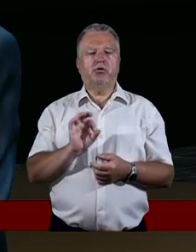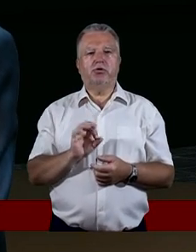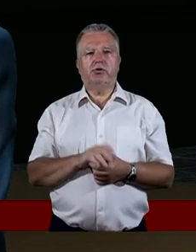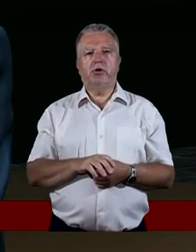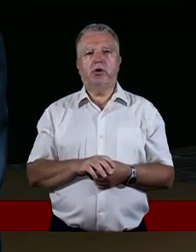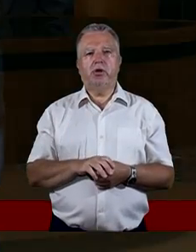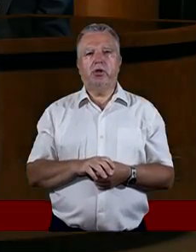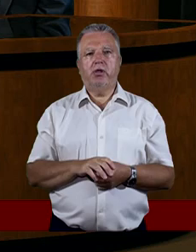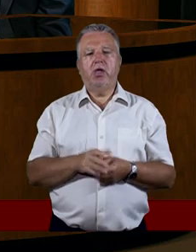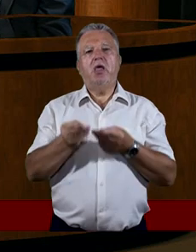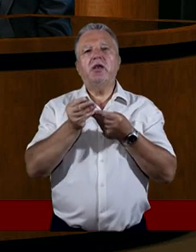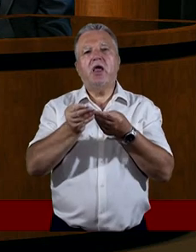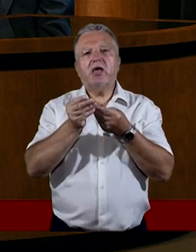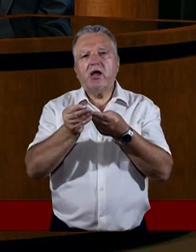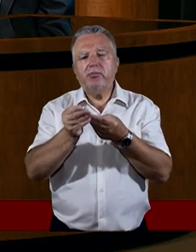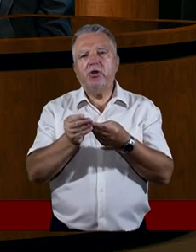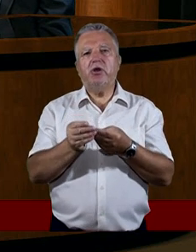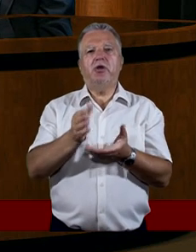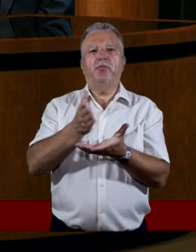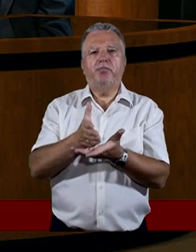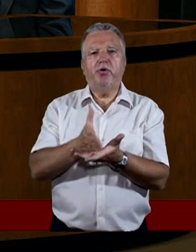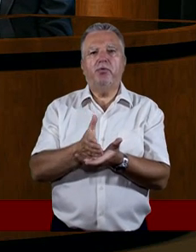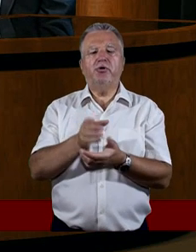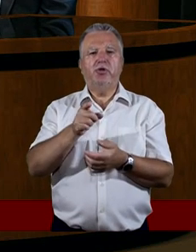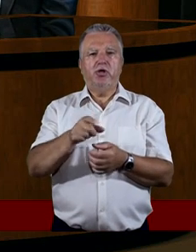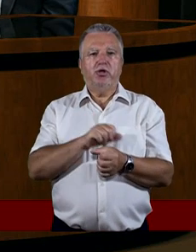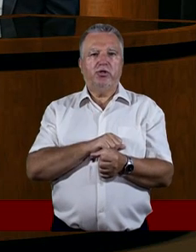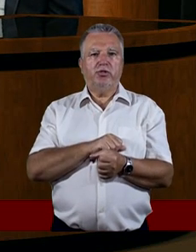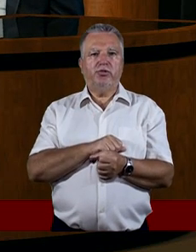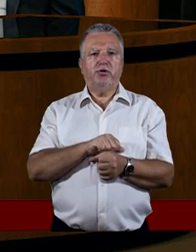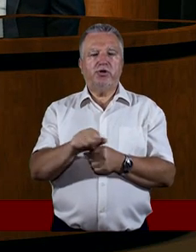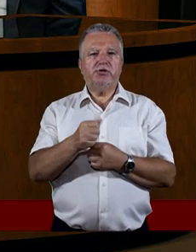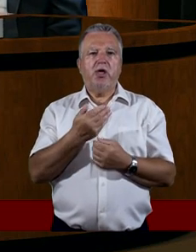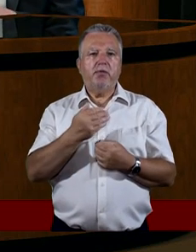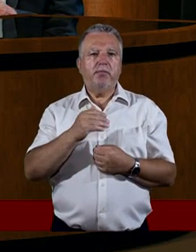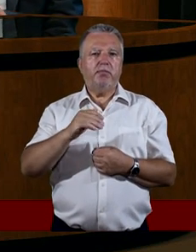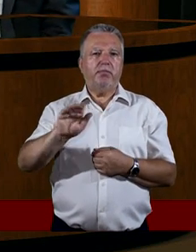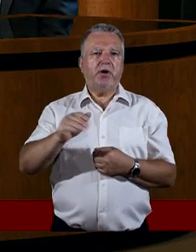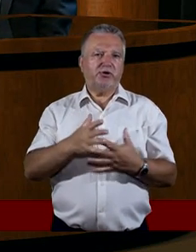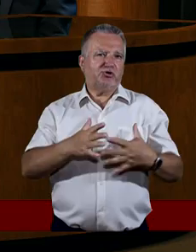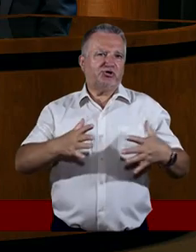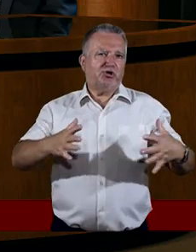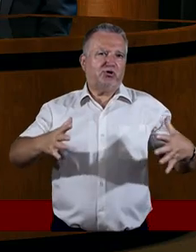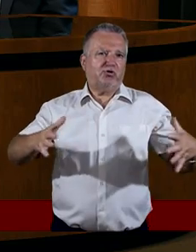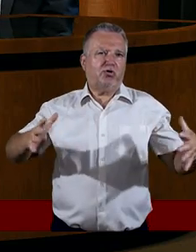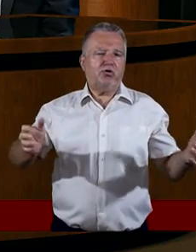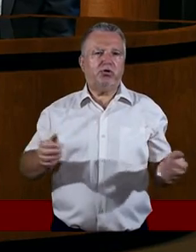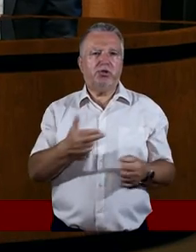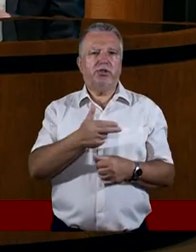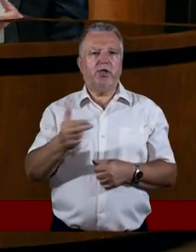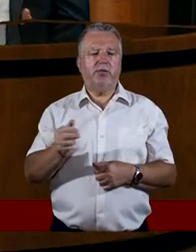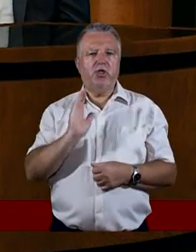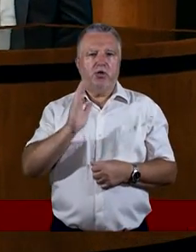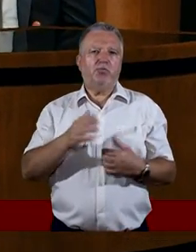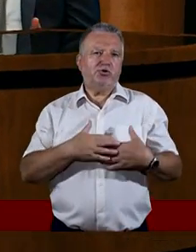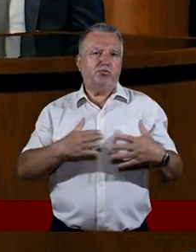oczywiście. się składa na to wiele czynników. Pocieszenie, To jest bardzo szeroki aspekt. Po prostu